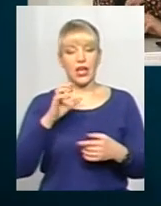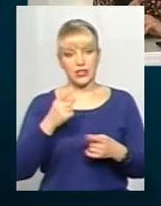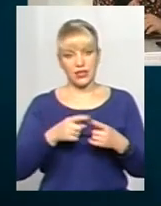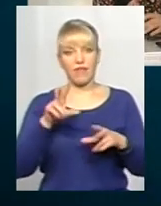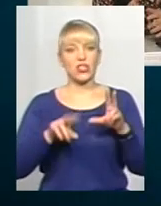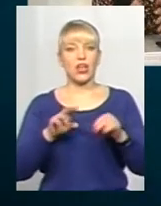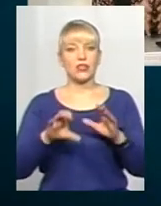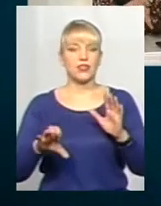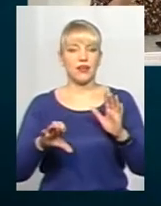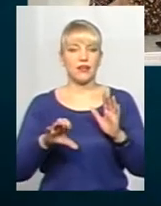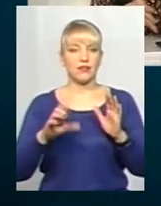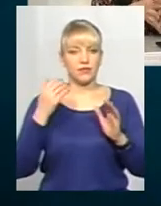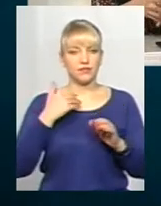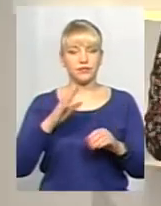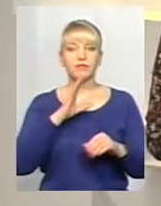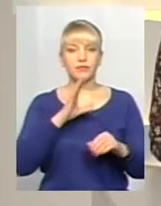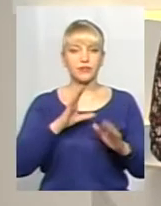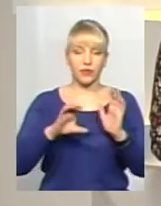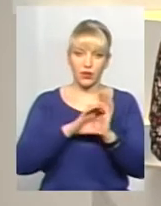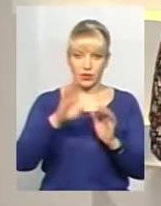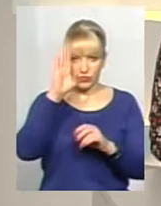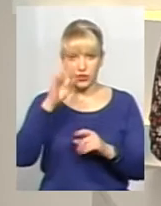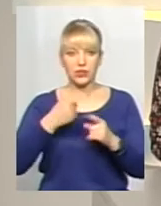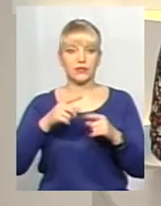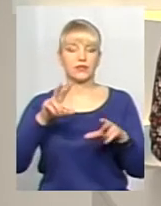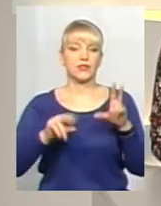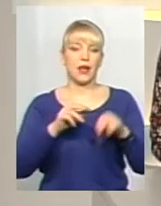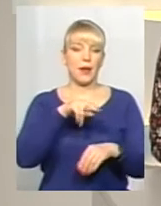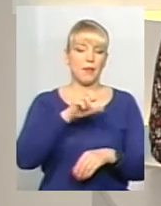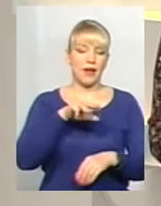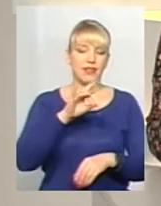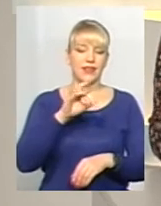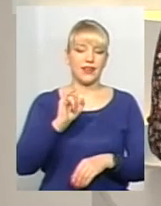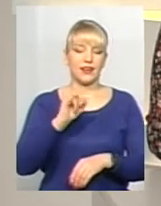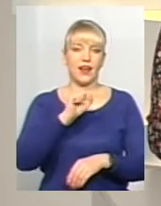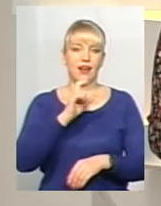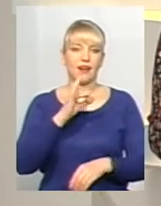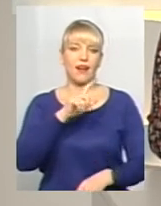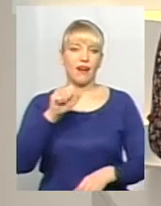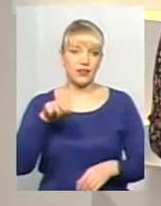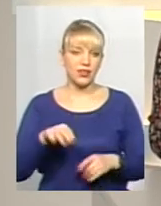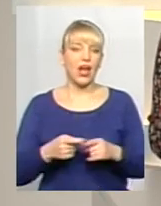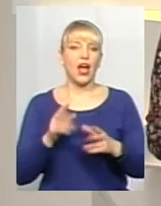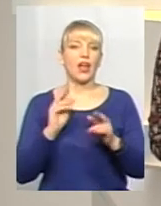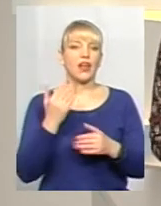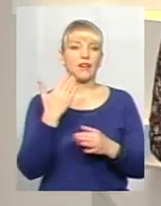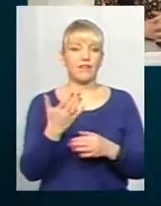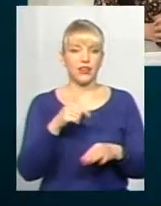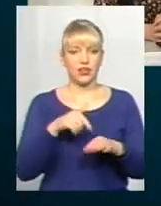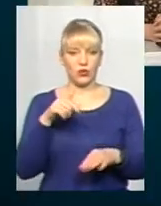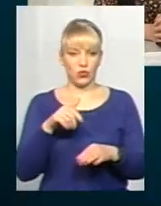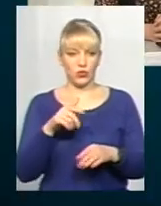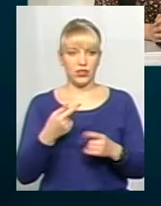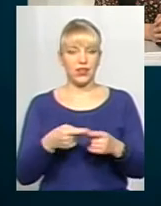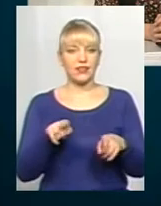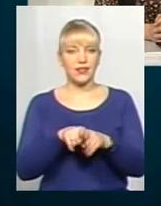Пані Марія, дуже цікаво, ви як людина, яка досліджує ці стереотипи, як ви на них у житті взагалі реагуєте?